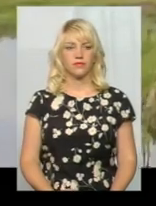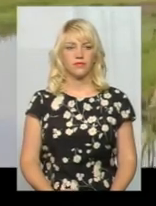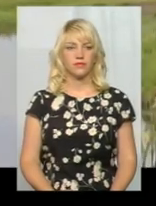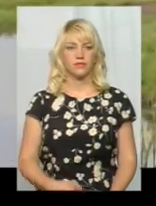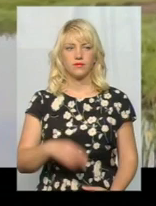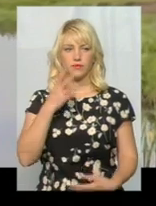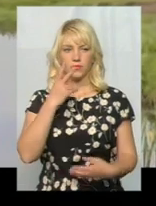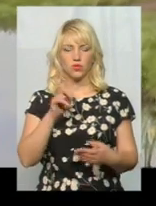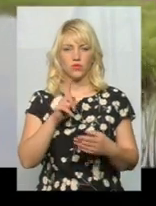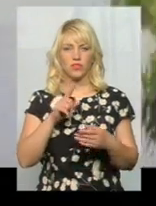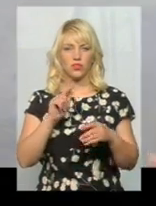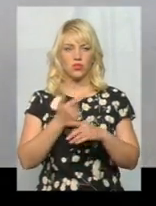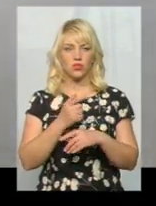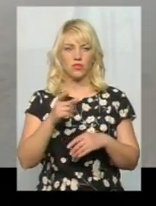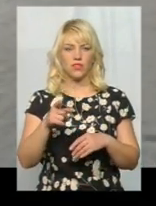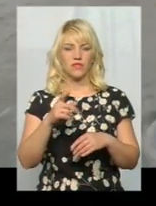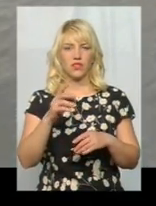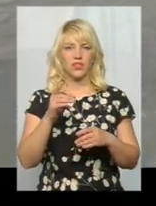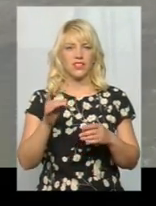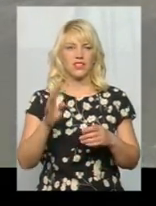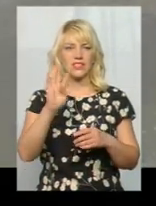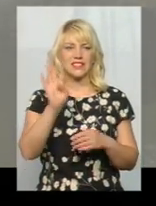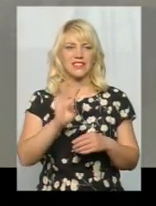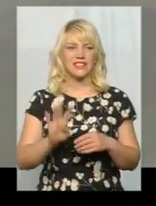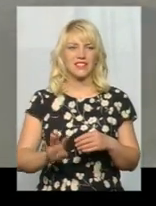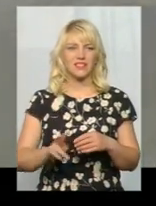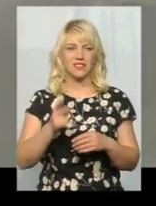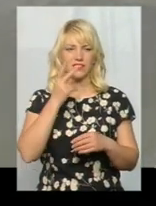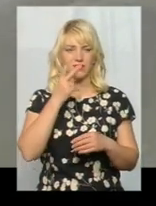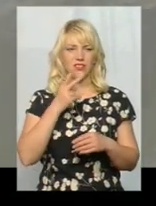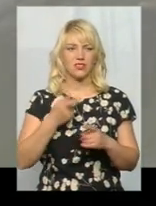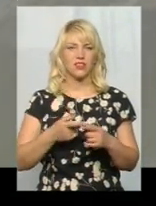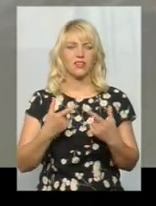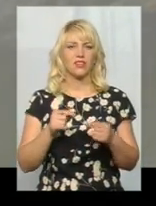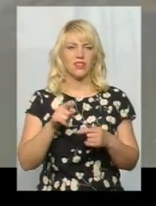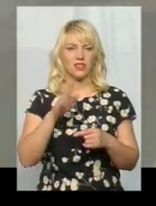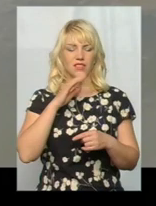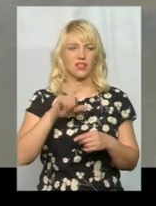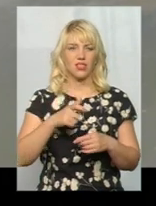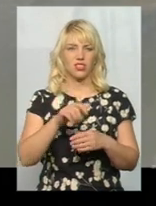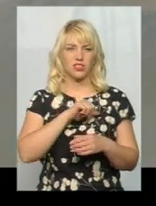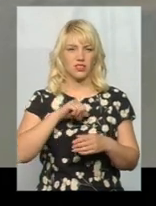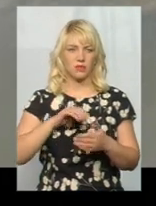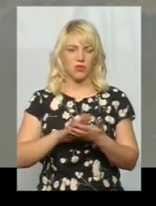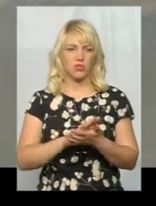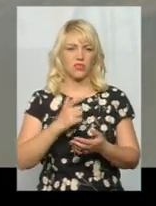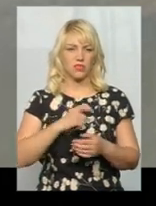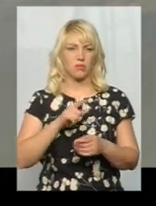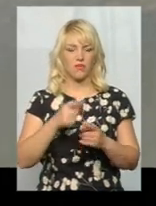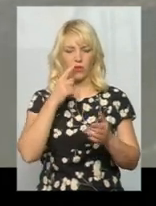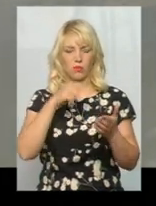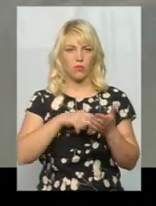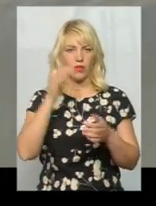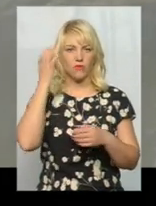«Подивіться, яка пішла знову вода. Аж сиво, дано, перекручується. Де ж та річка бачується? Вона ж падає в Чорне море, здовж іде.